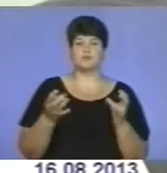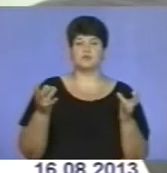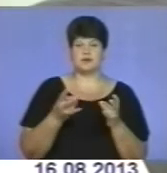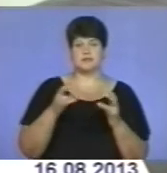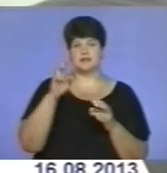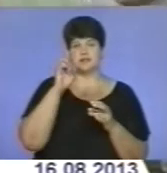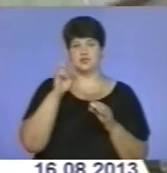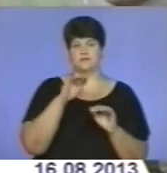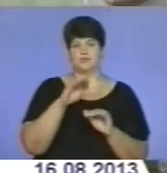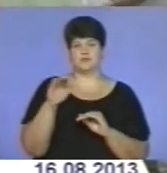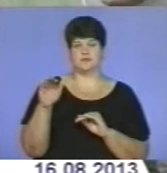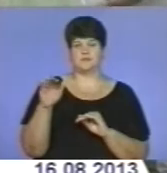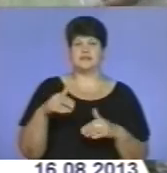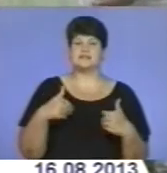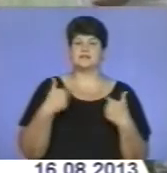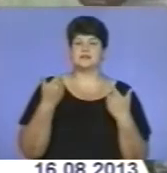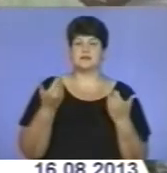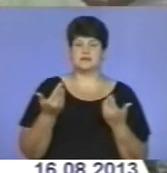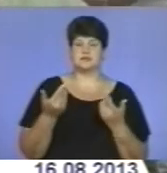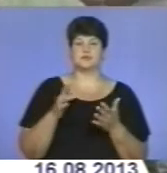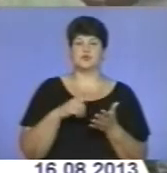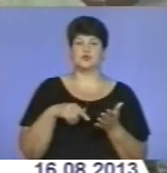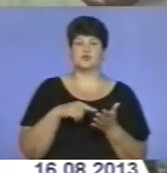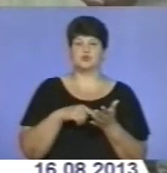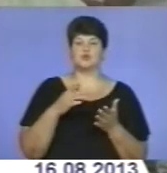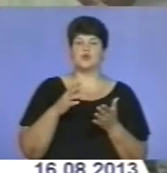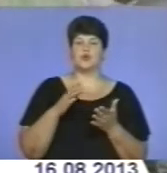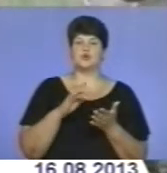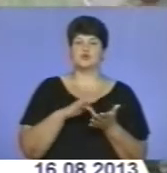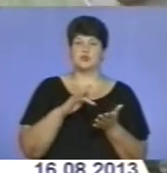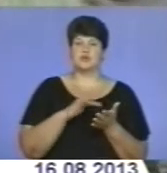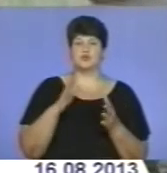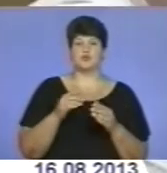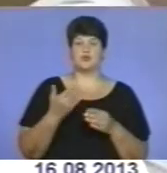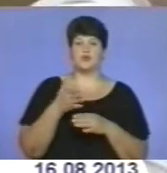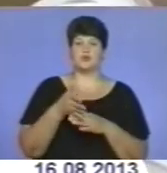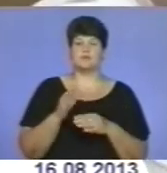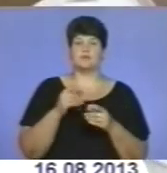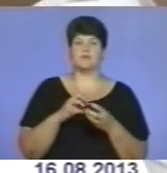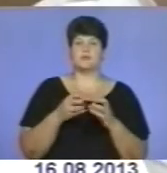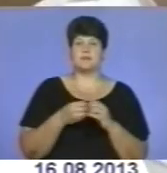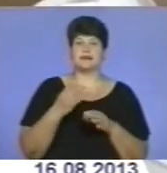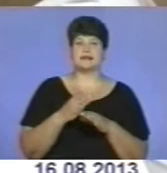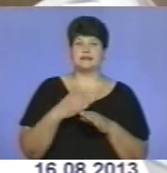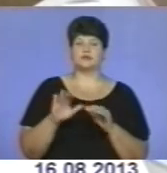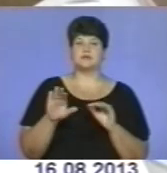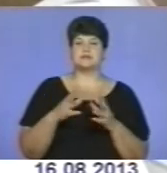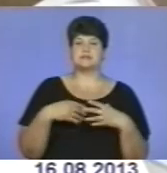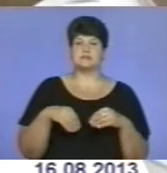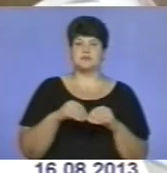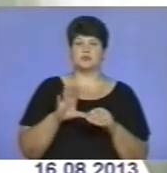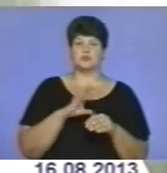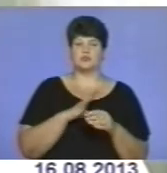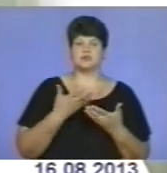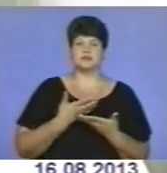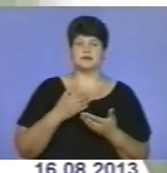державному рівні. Зверталися до столичного гостя і за реальною допомогою. Тема кредитної спілки, що діяла на Чортківщині, болить жителям району ще з